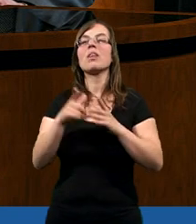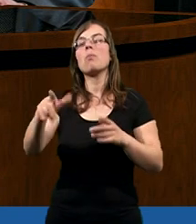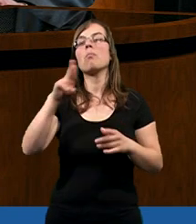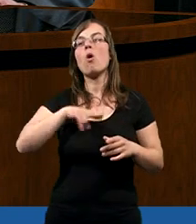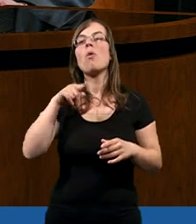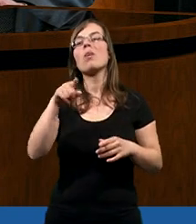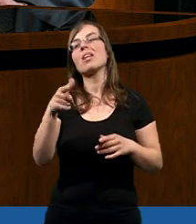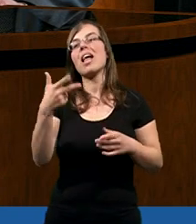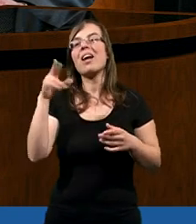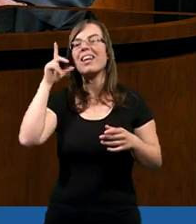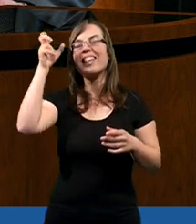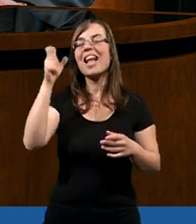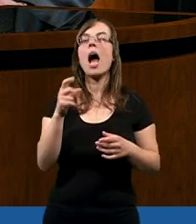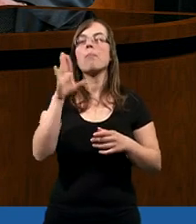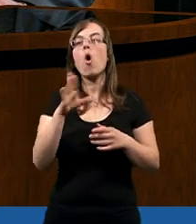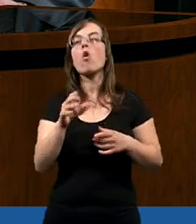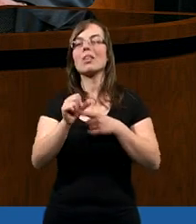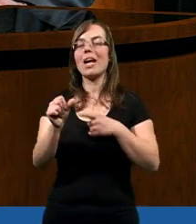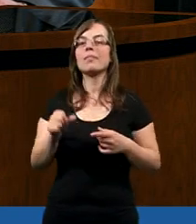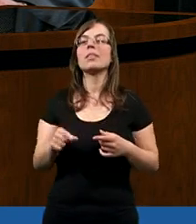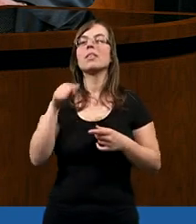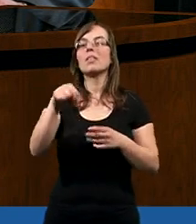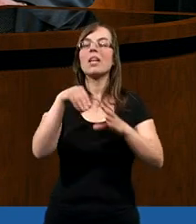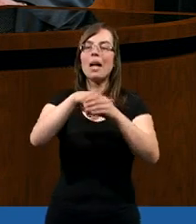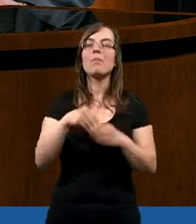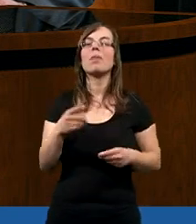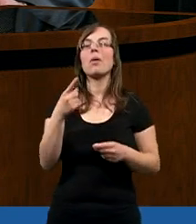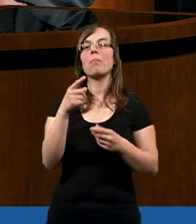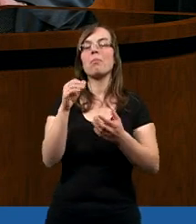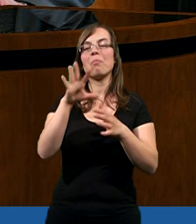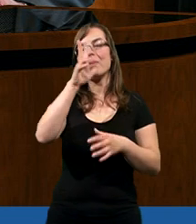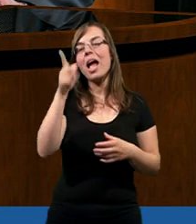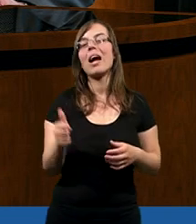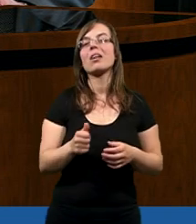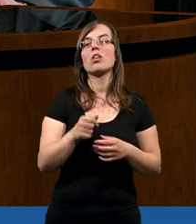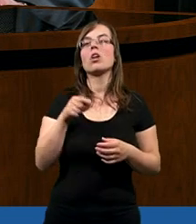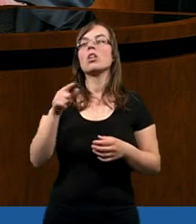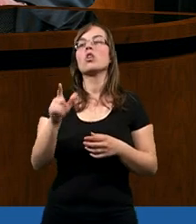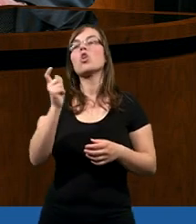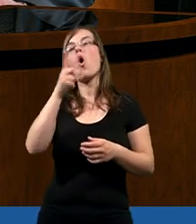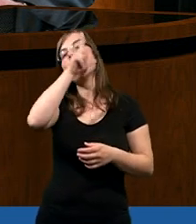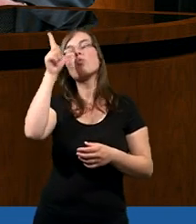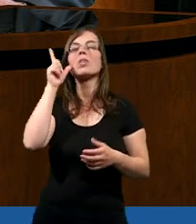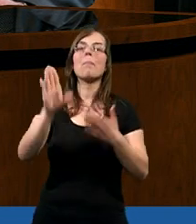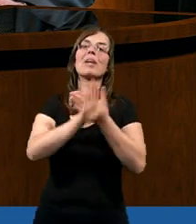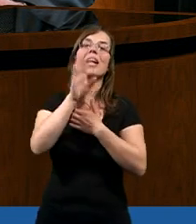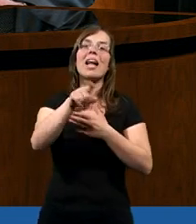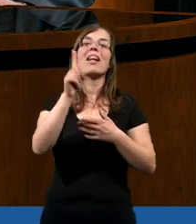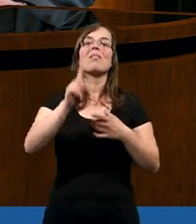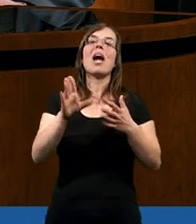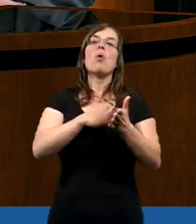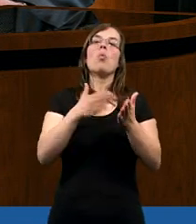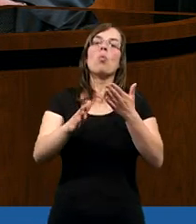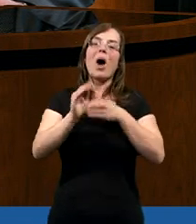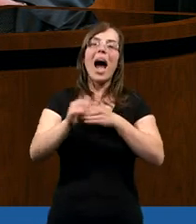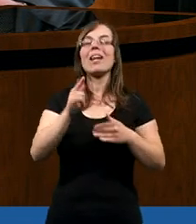podobają mi się te ideały Boże i w tym widzę całe piękno. Nie w tym, co ludzie przedstawiają, czasami